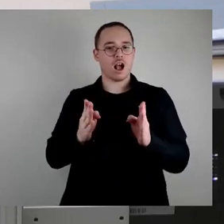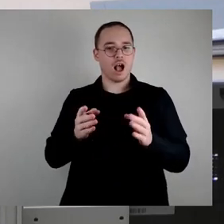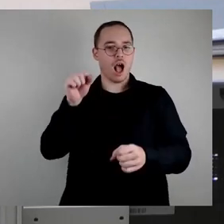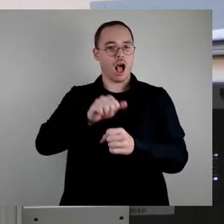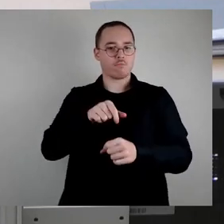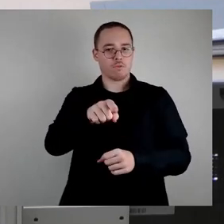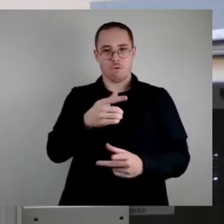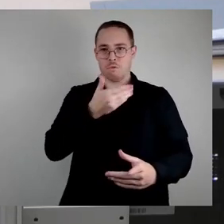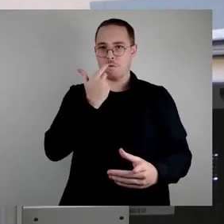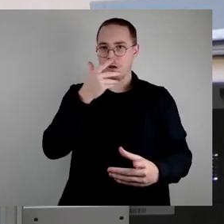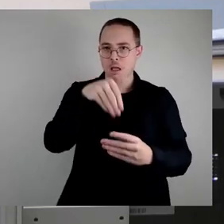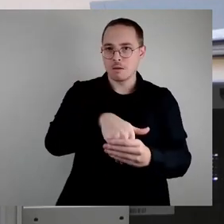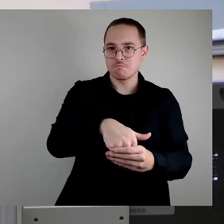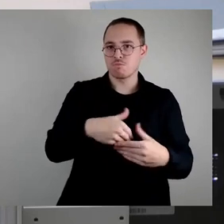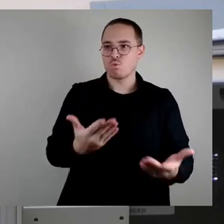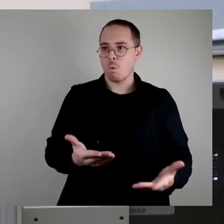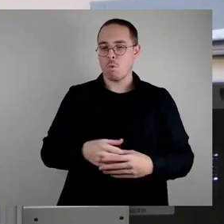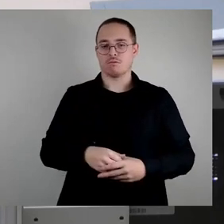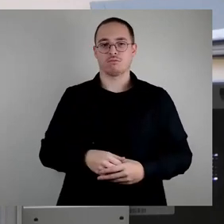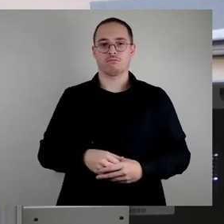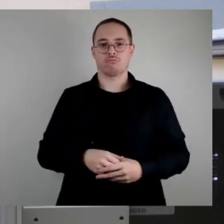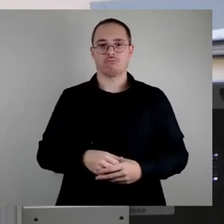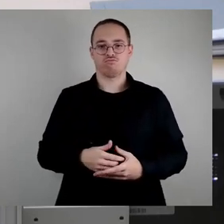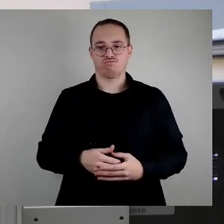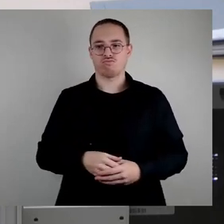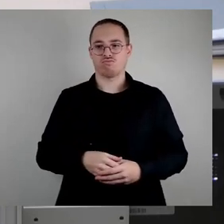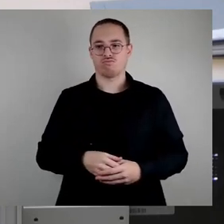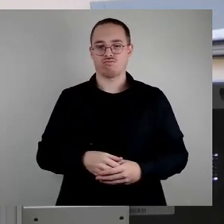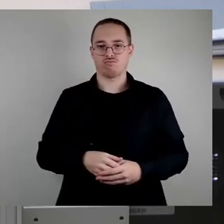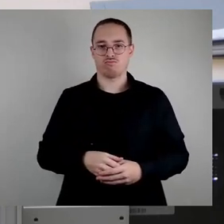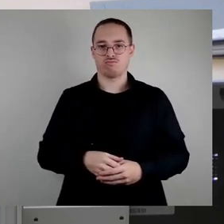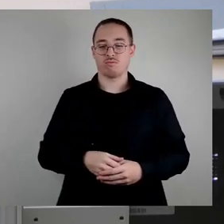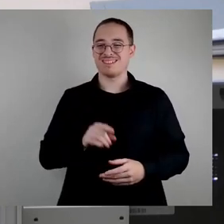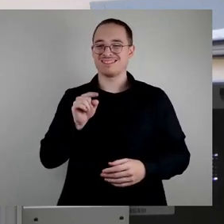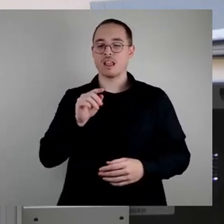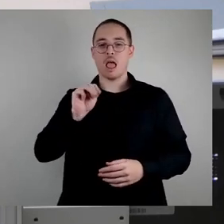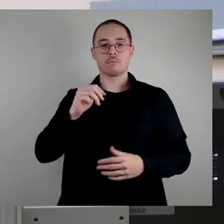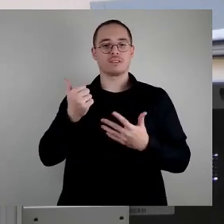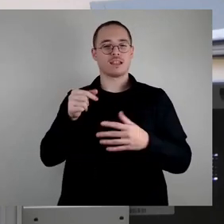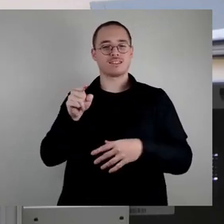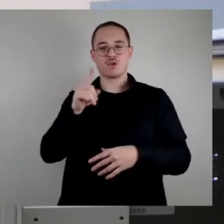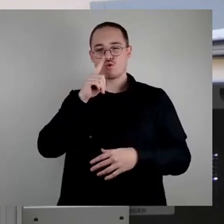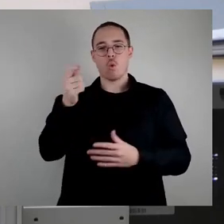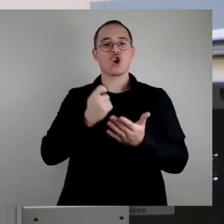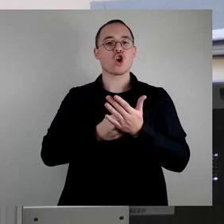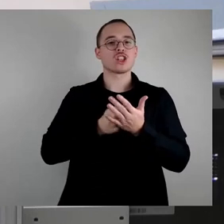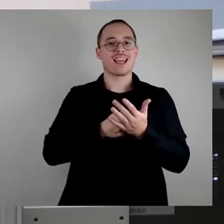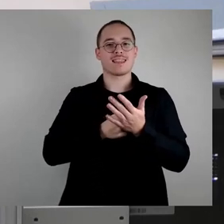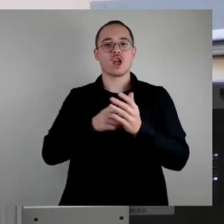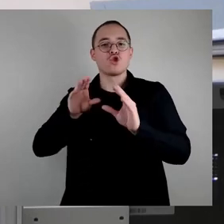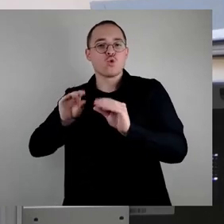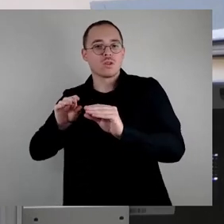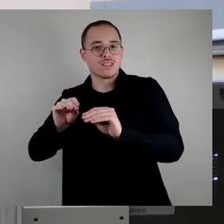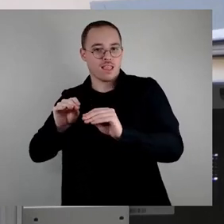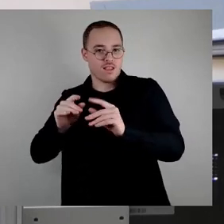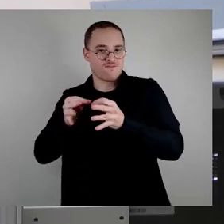die Vorzugsvariante, beziehungsweise weil die Maßnahme M6 nur in Kosten-Nutzen-Faktor von 0,3 aufgewiesen hat.